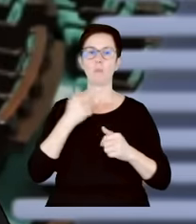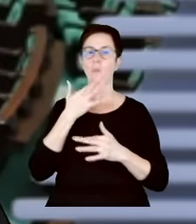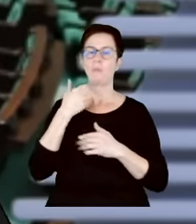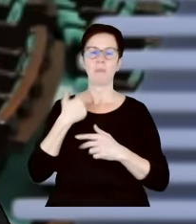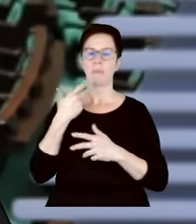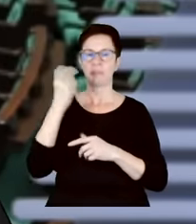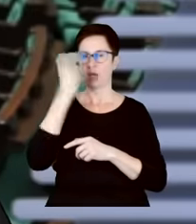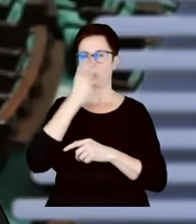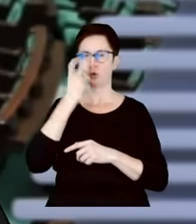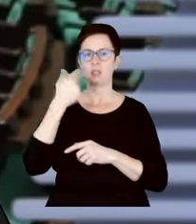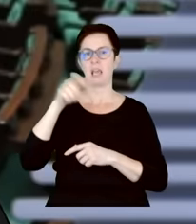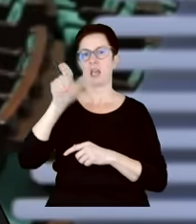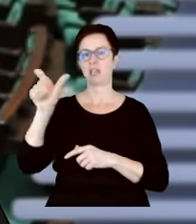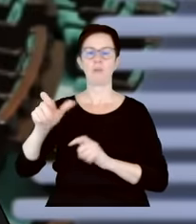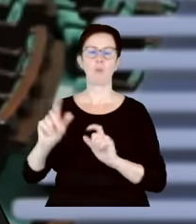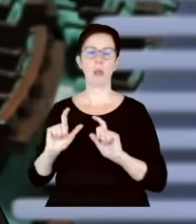indywidualnymi przypadkami?